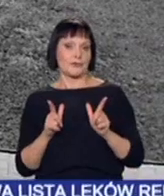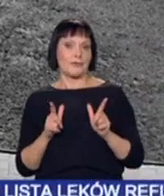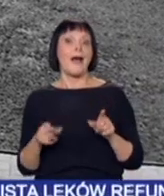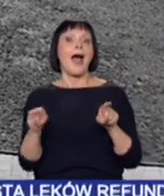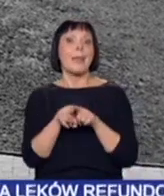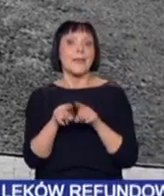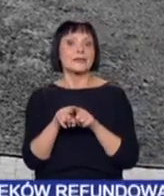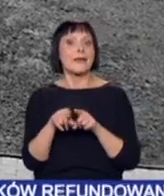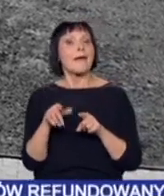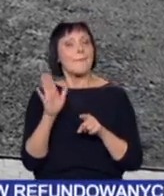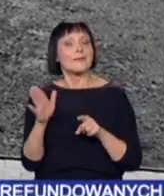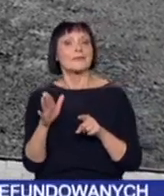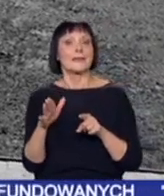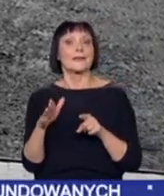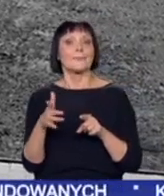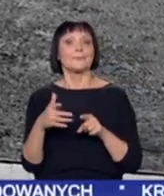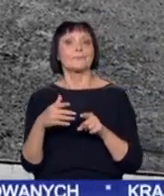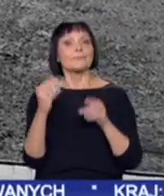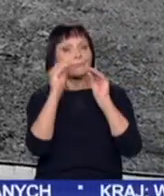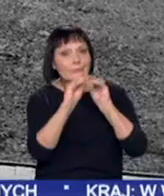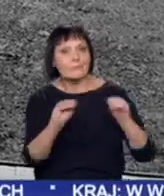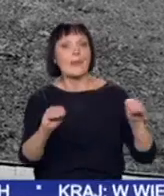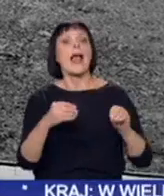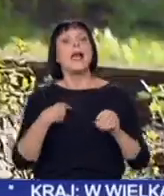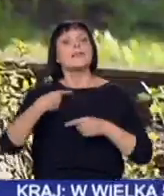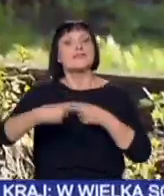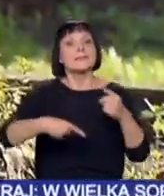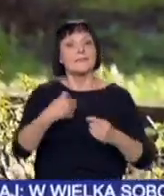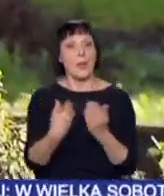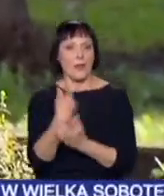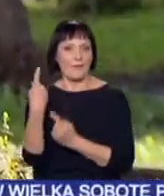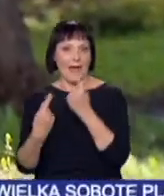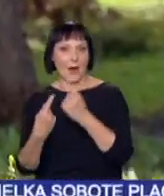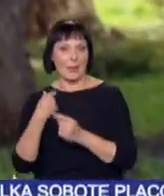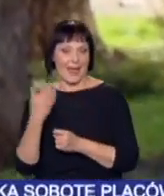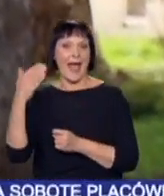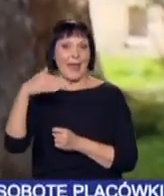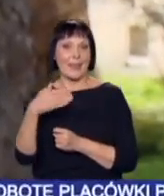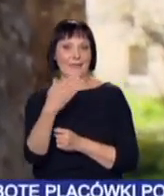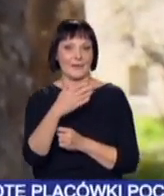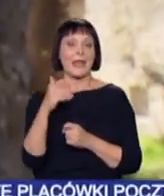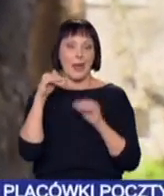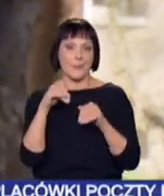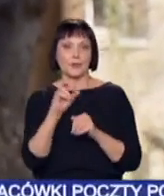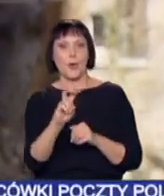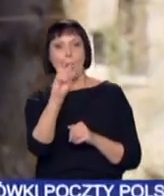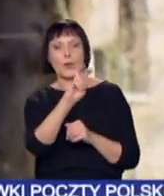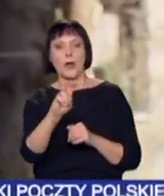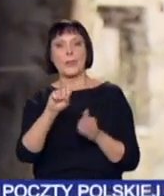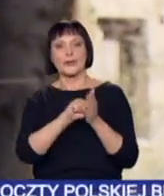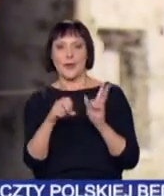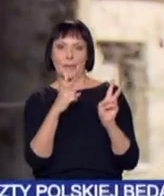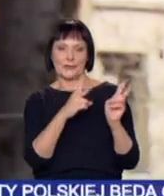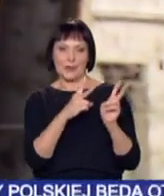A jednocześnie będzie to też taki ukłon w stronę nowochódzkiego dziedzictwa. A delfinka w pełnej okazałości będzie można podziwiać od